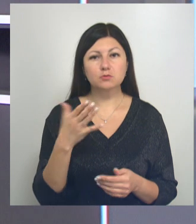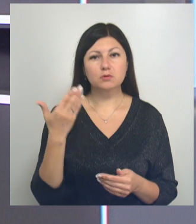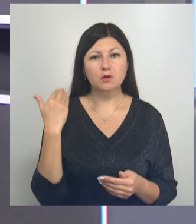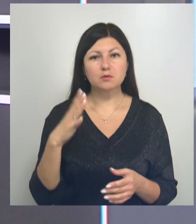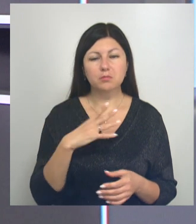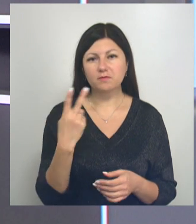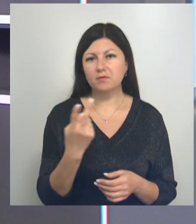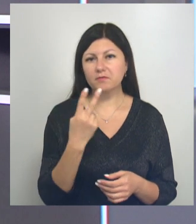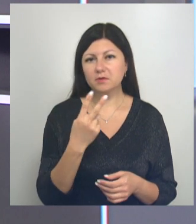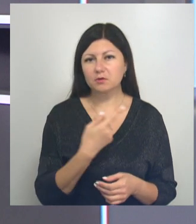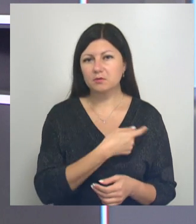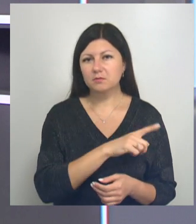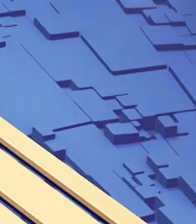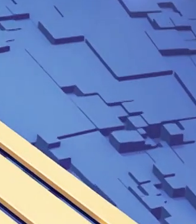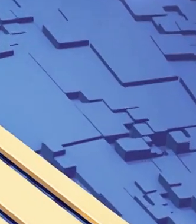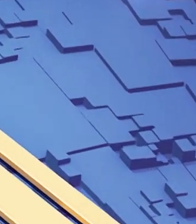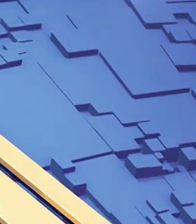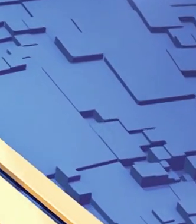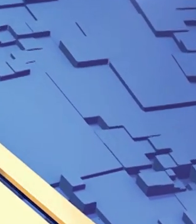2-ю городскую больницу Белгорода.